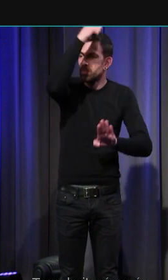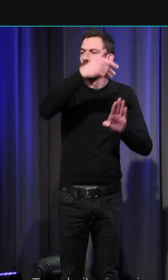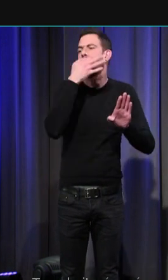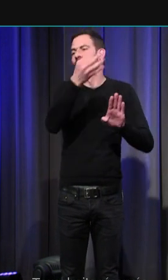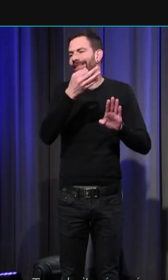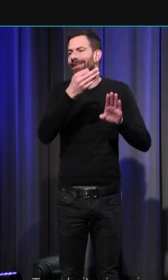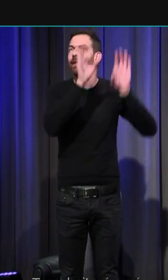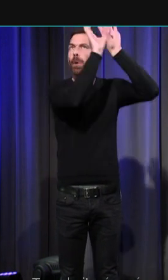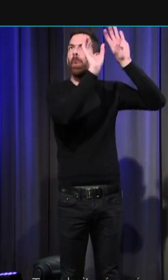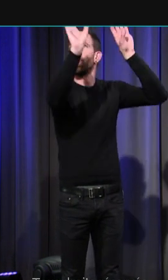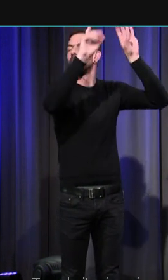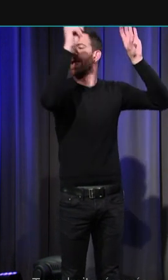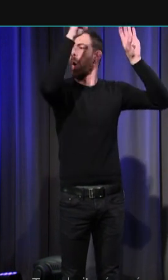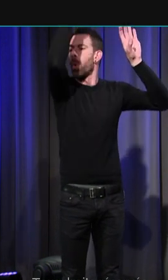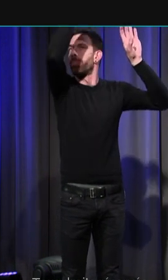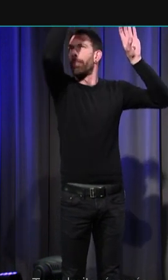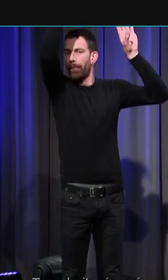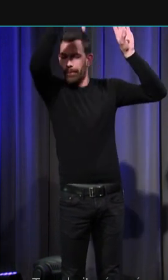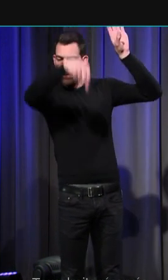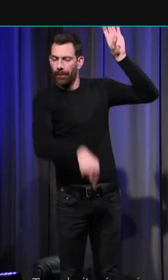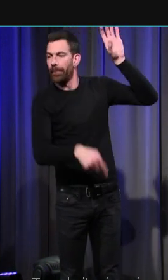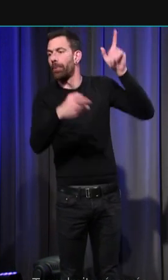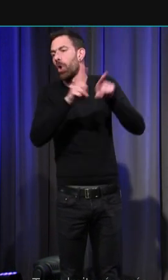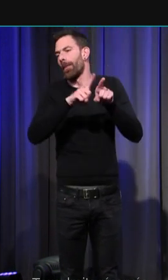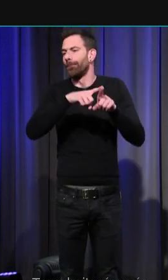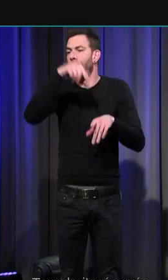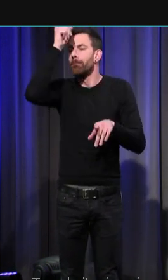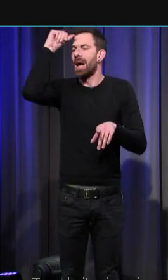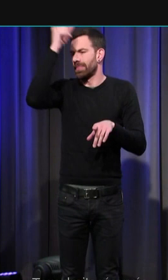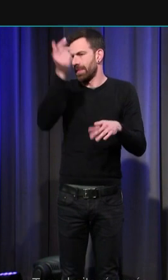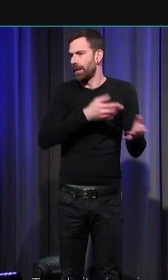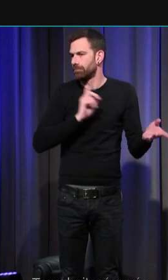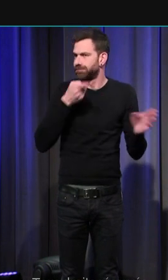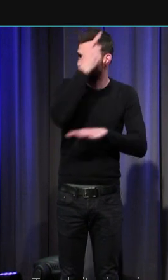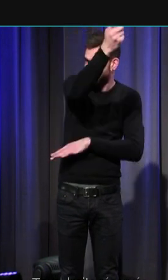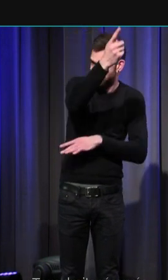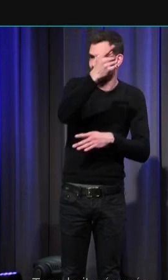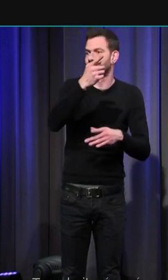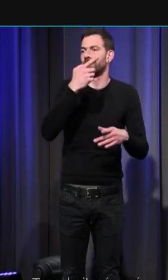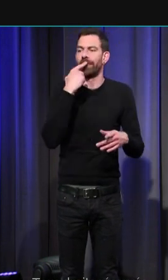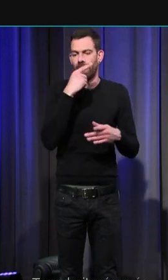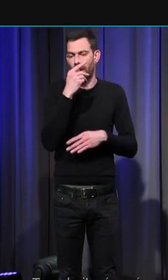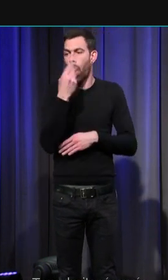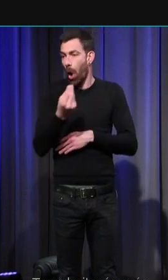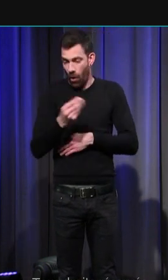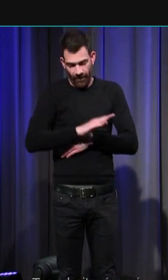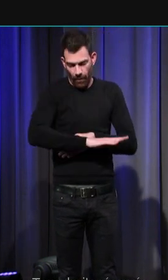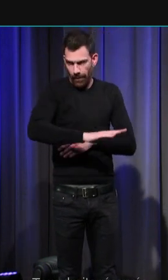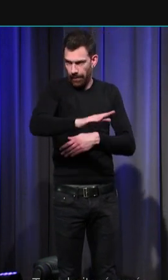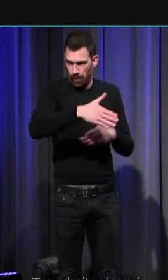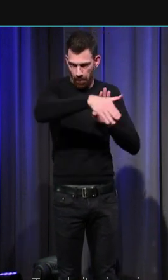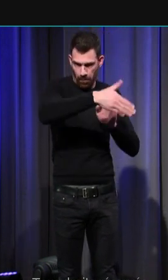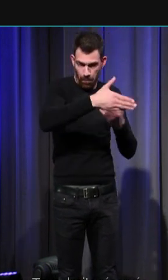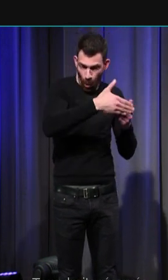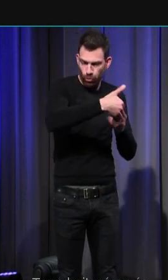que c'était une forme de baptême universel donc on mettait les tout-petits au droit fil des murs et puis à mesure que l'on s'éloigne on a les plus grands les adultes de